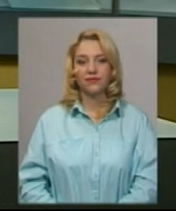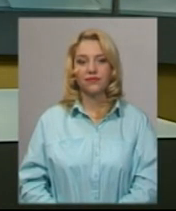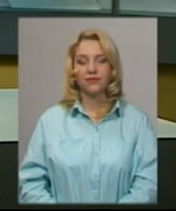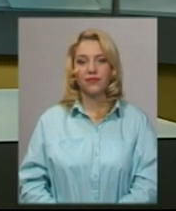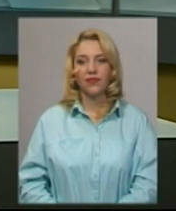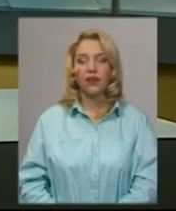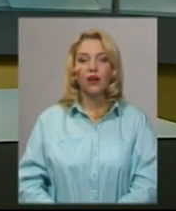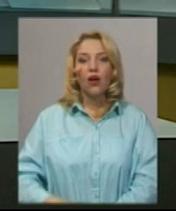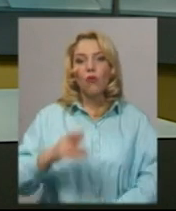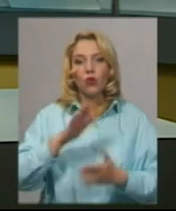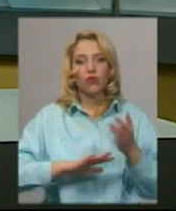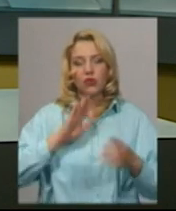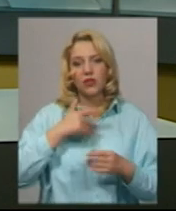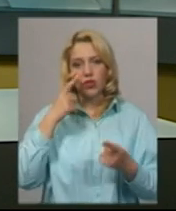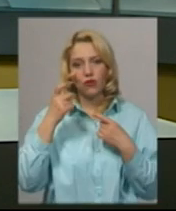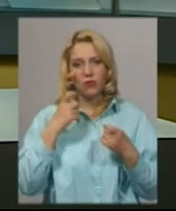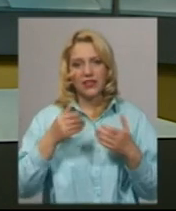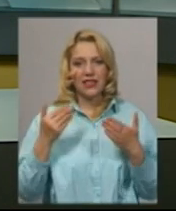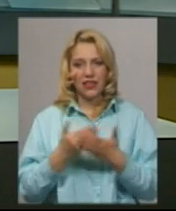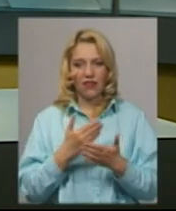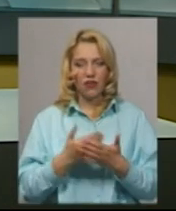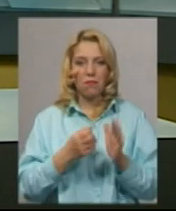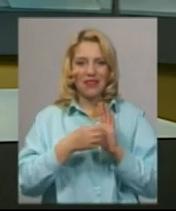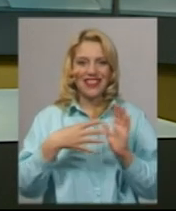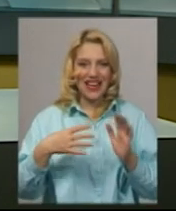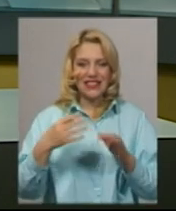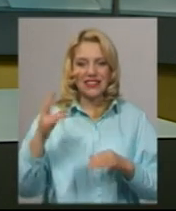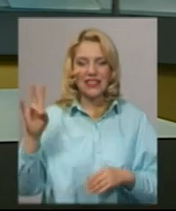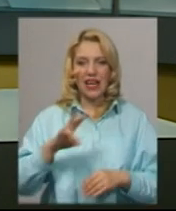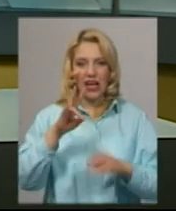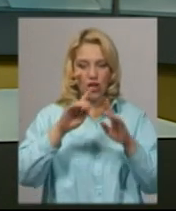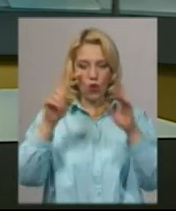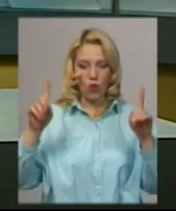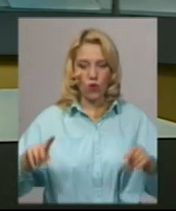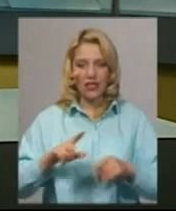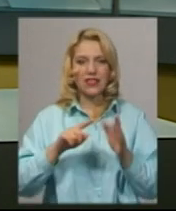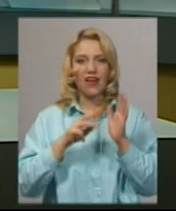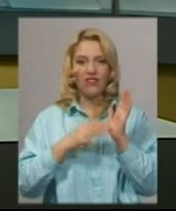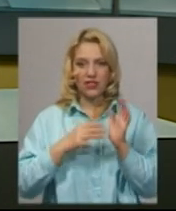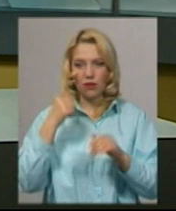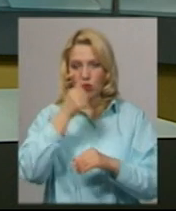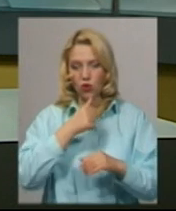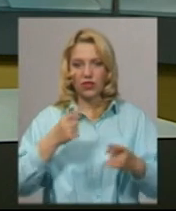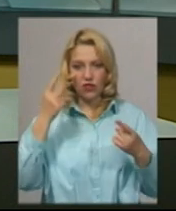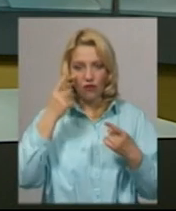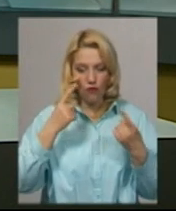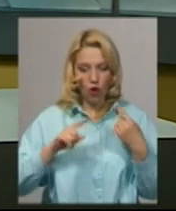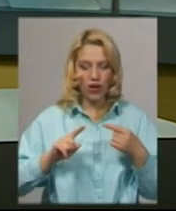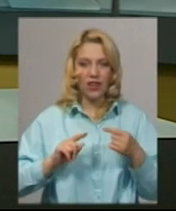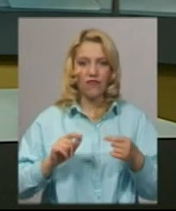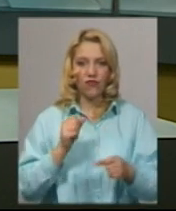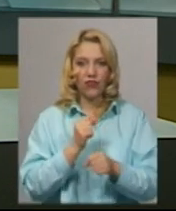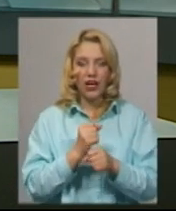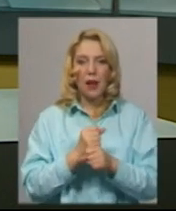Ми продовжуємо наш інформаційний випуск. 15 ікон за 8 років створив майстер-різбяр з Хмельницького Анатолій